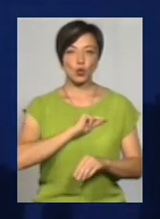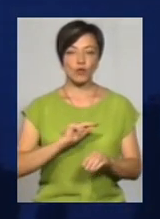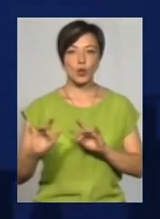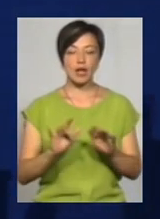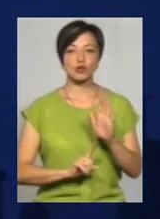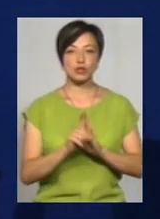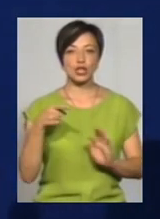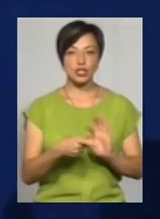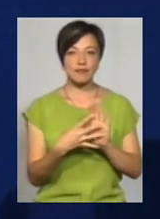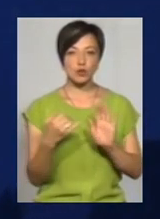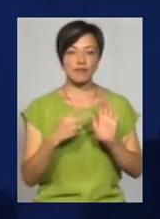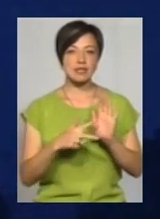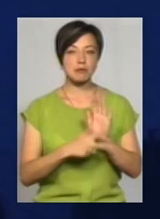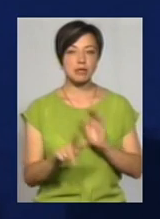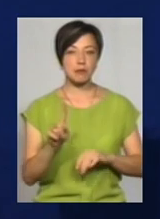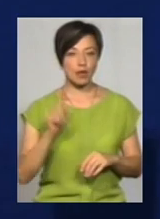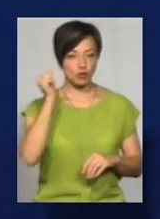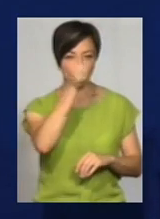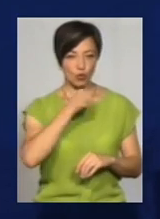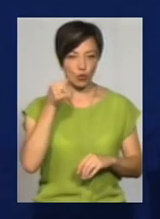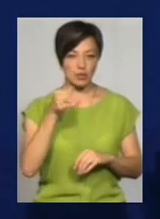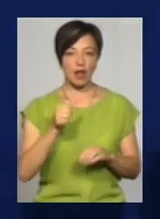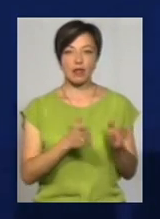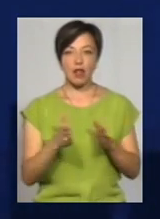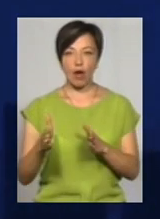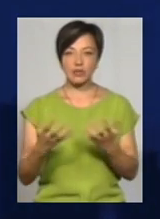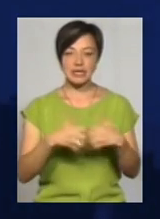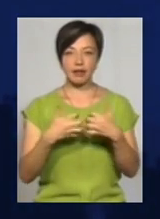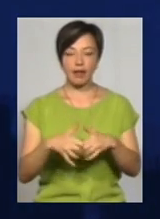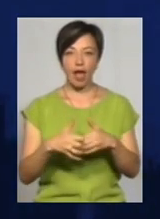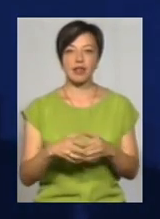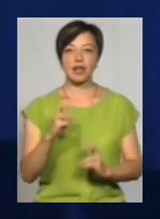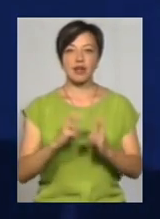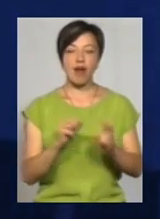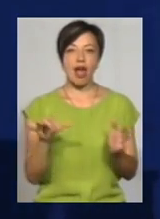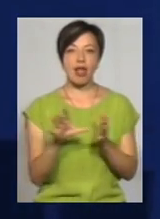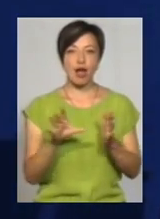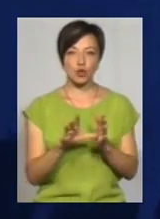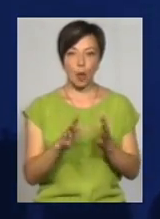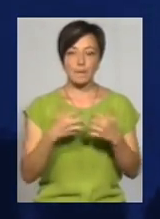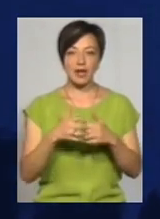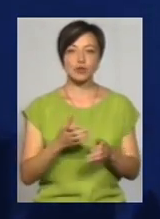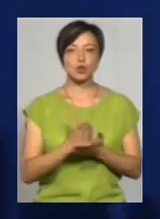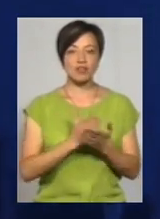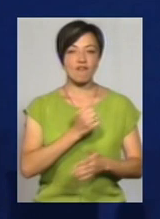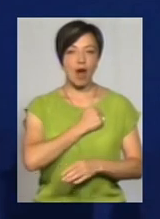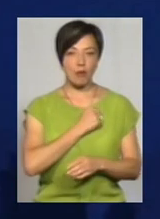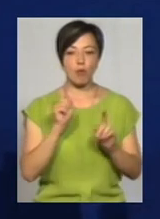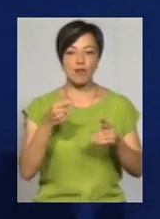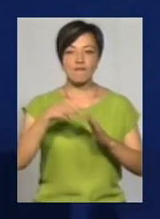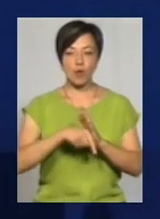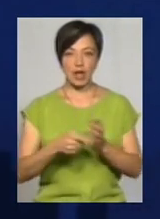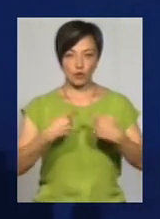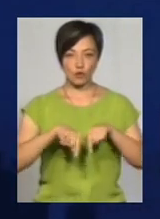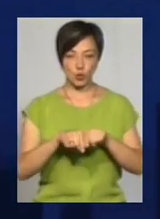діяльність розпочав у 1981 році. Налагоджував станки на заводі «Електроприлад». Служив в армії, потім в органах внутрішніх справ,